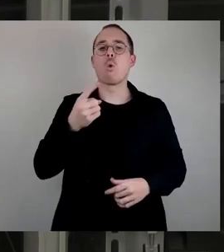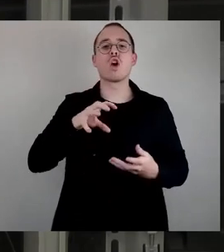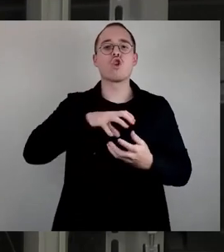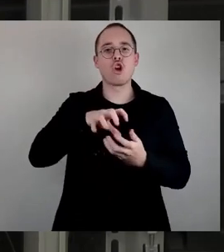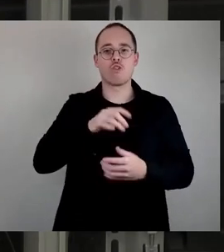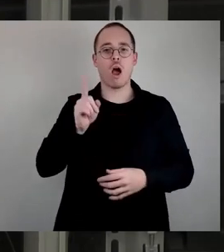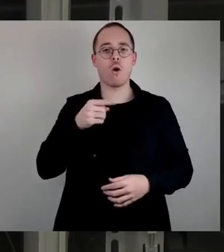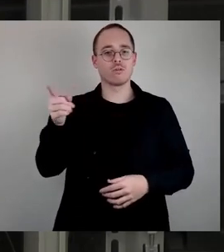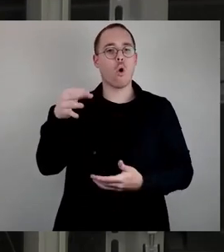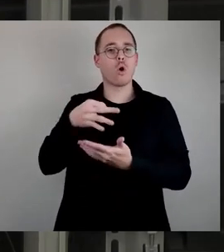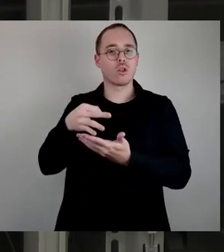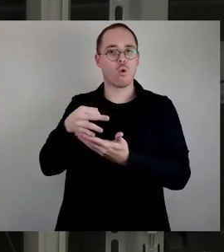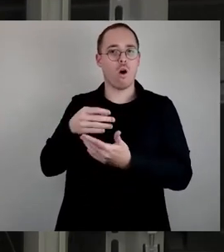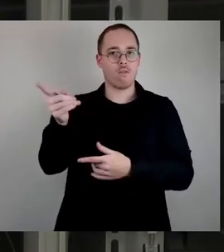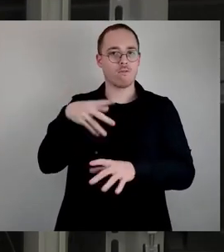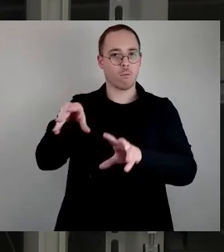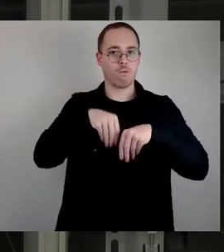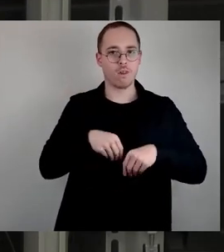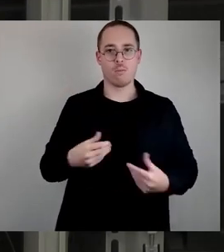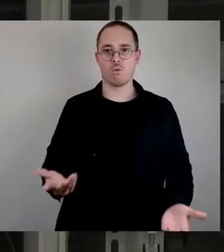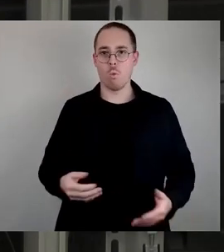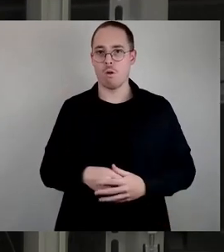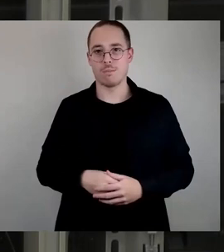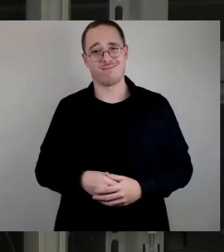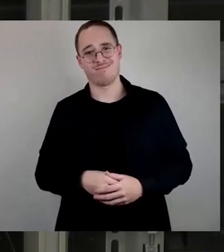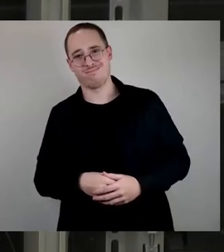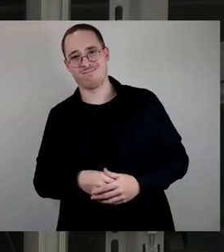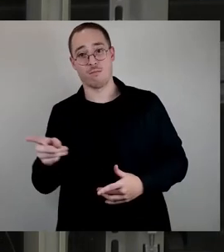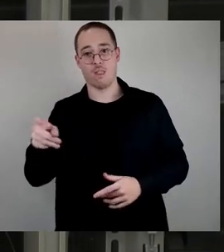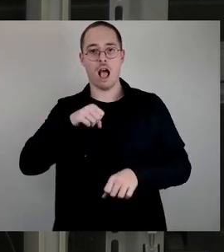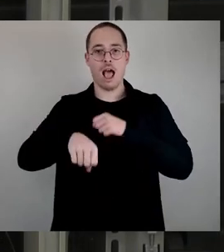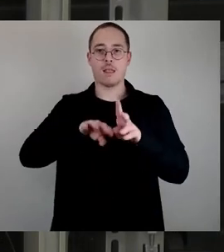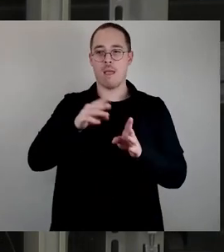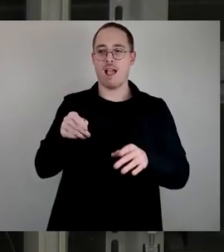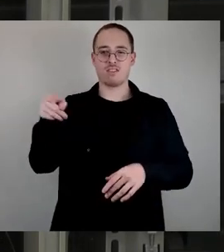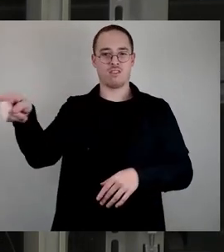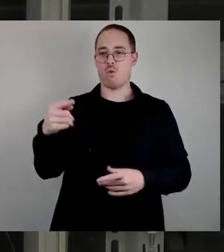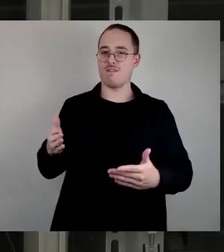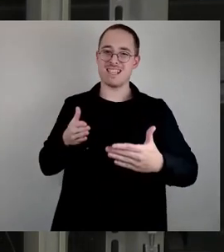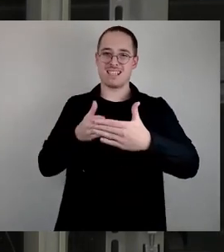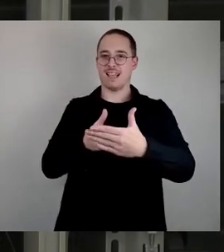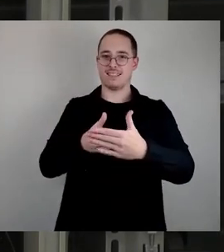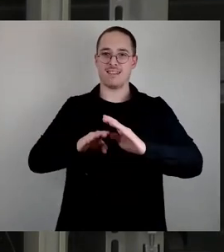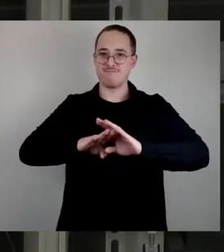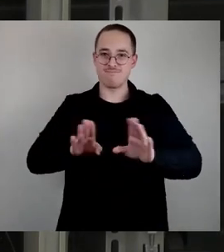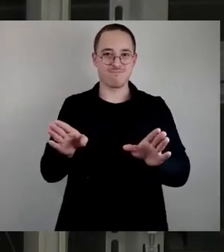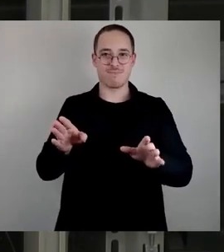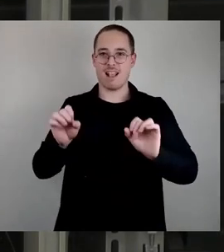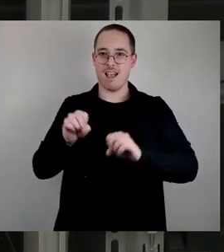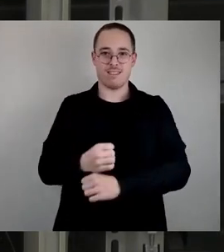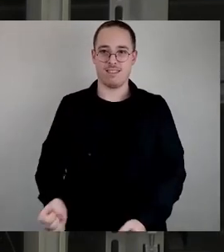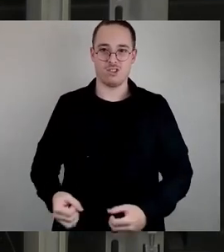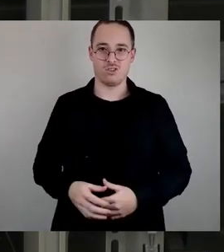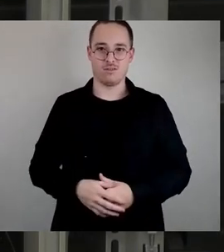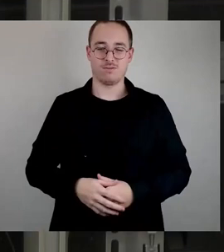auf. Aber Radeberg ist selber an der Kapazitätsgrenze, und Klotsche ist